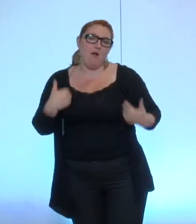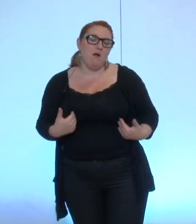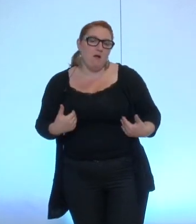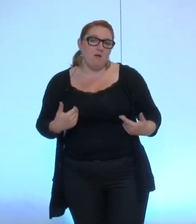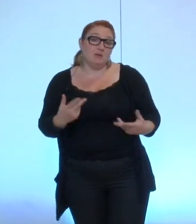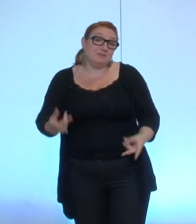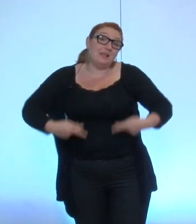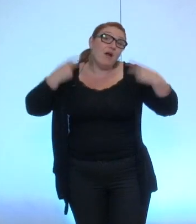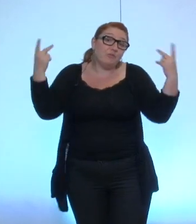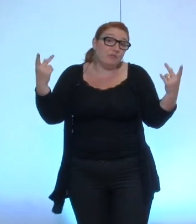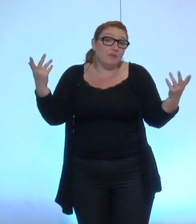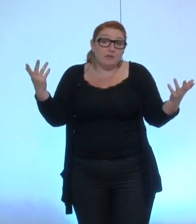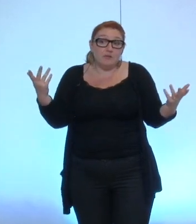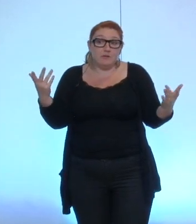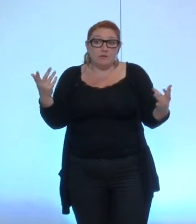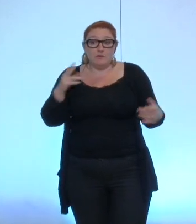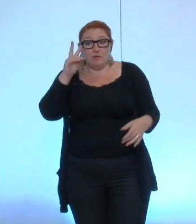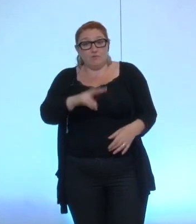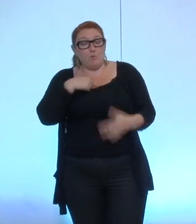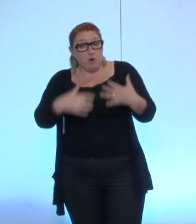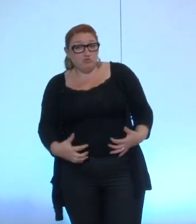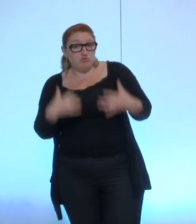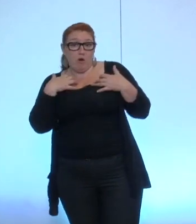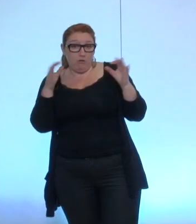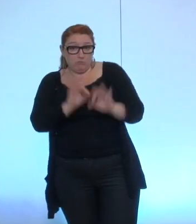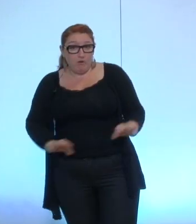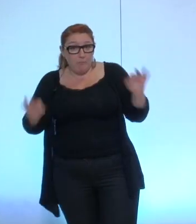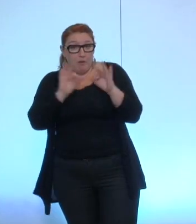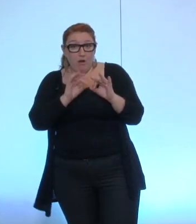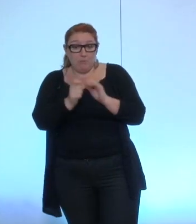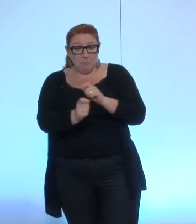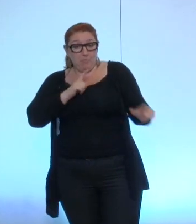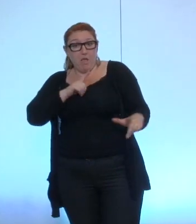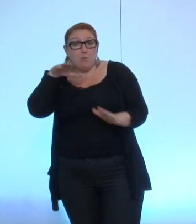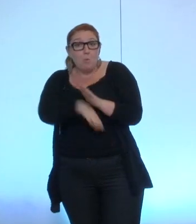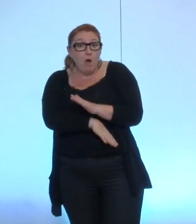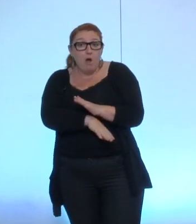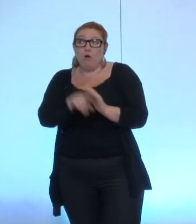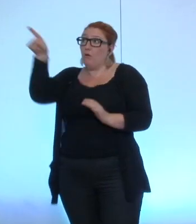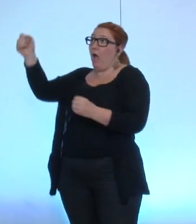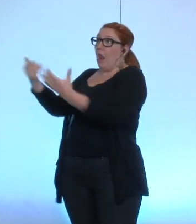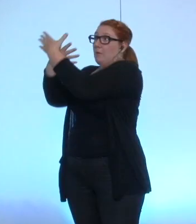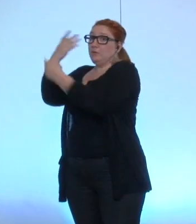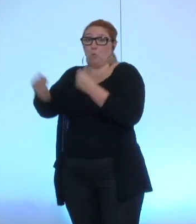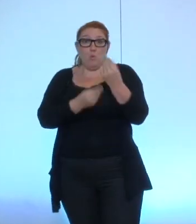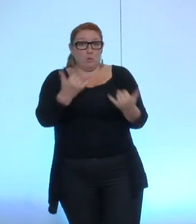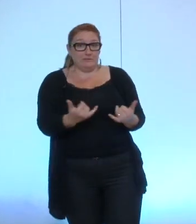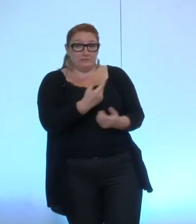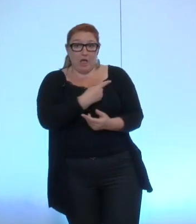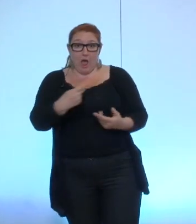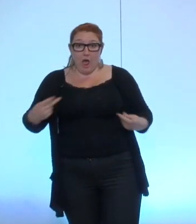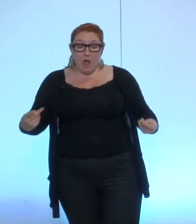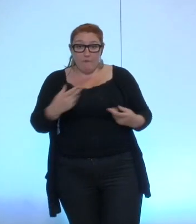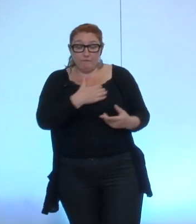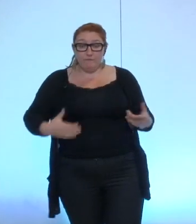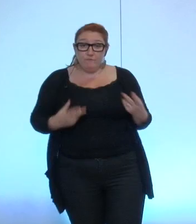la vie ça ne me choquerait absolument pas du coup d'être moins rémunéré ou à la métro ou à la ville en fonction des absences qui